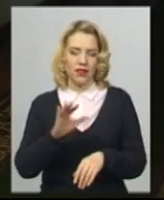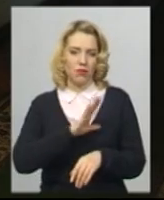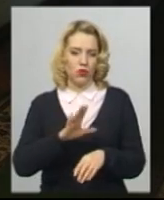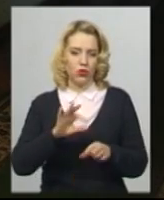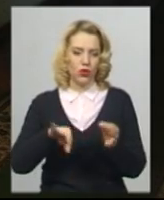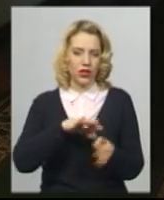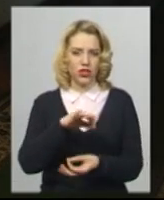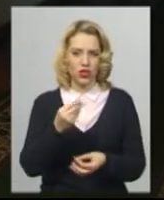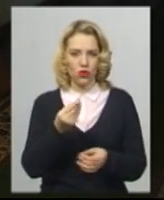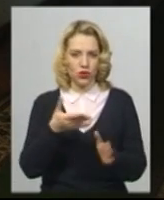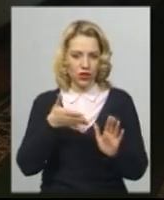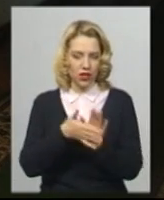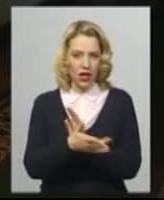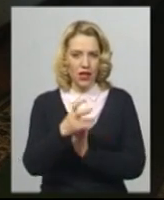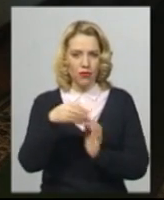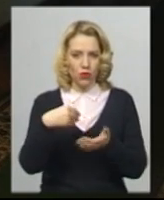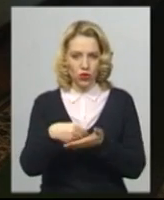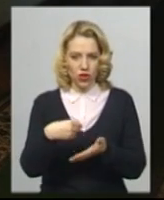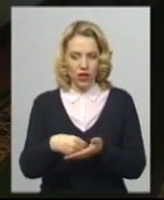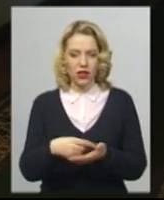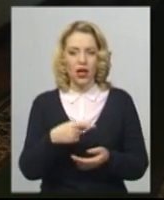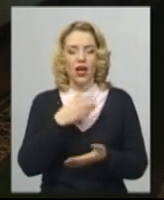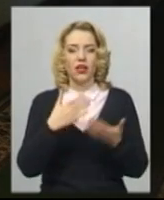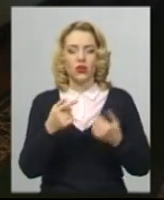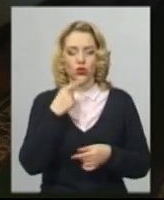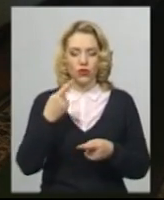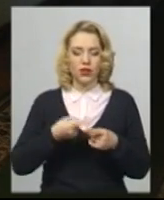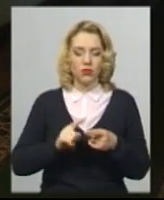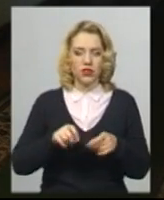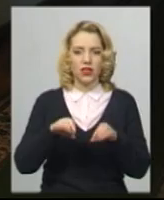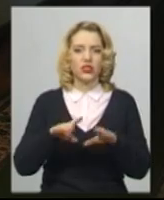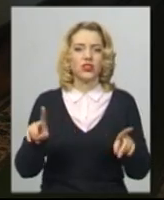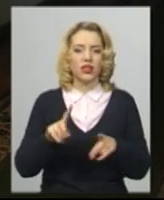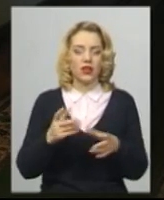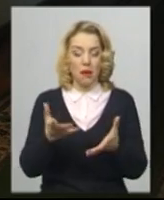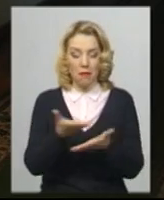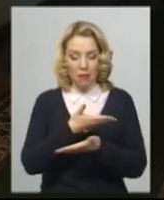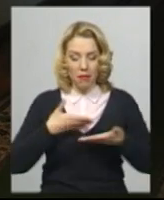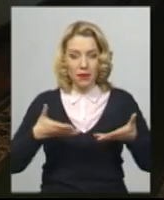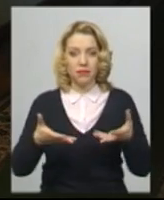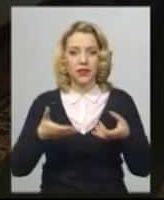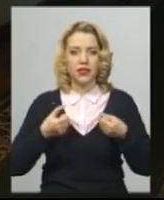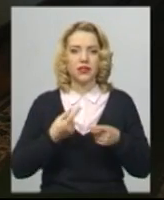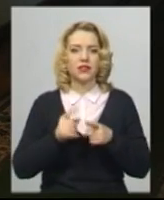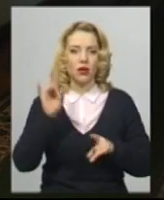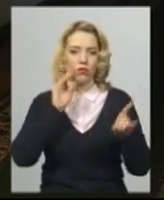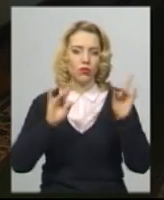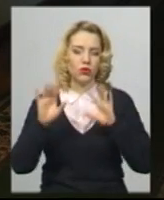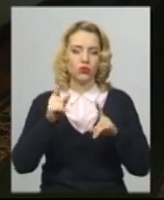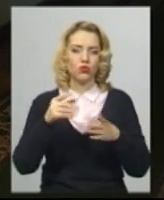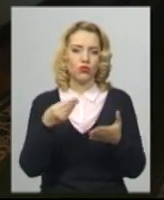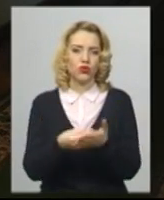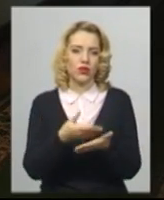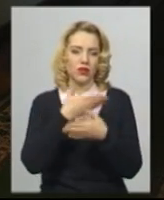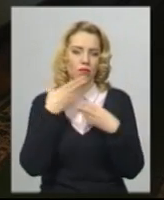бюджету. Якщо говорити про те, які рішення ми прийняли, це рішення абсолютно популістське, тому що в бюджеті немає коштів на